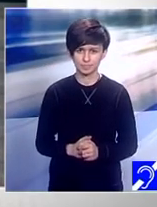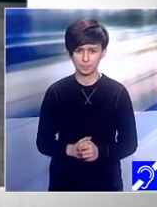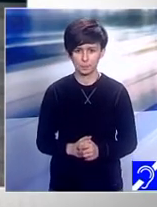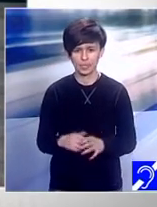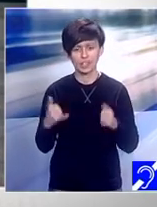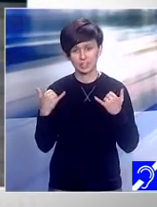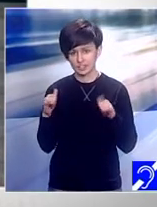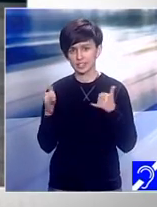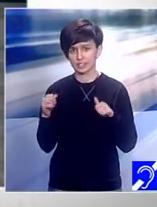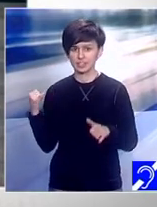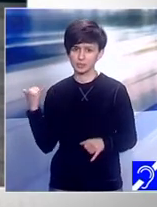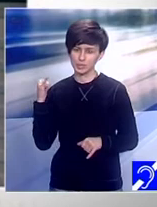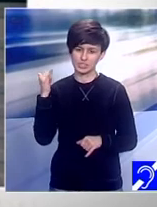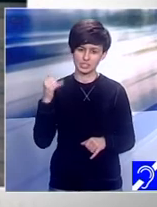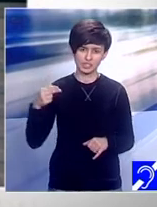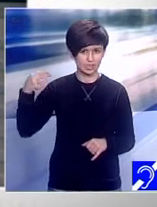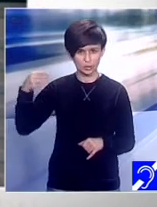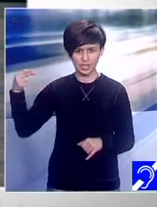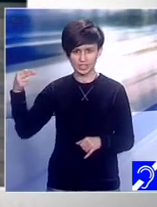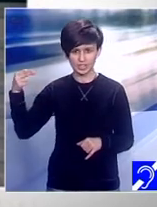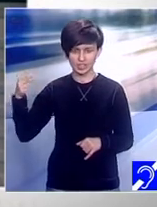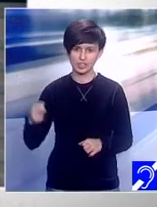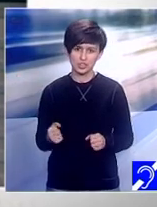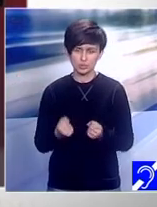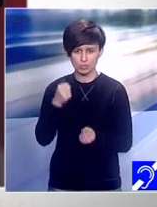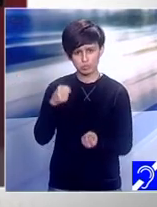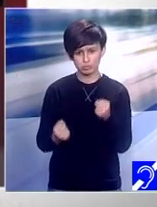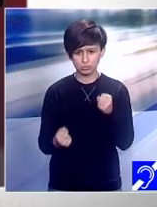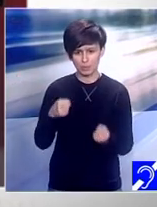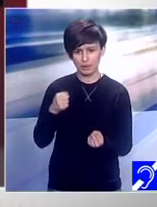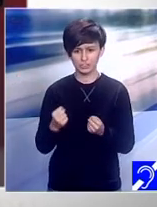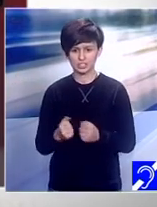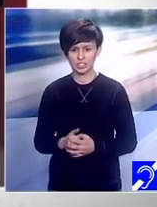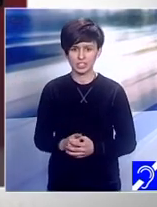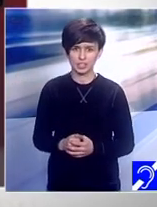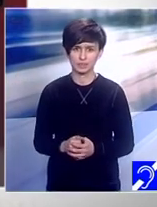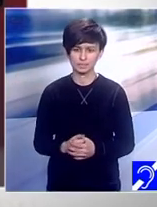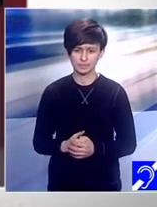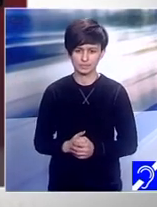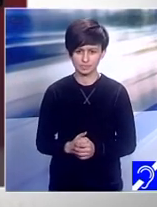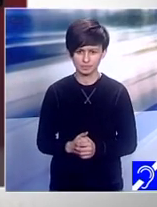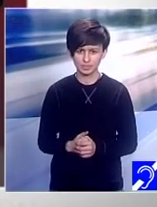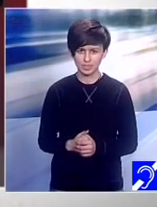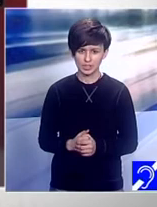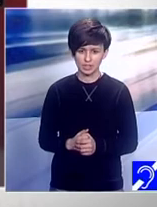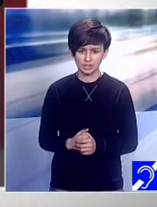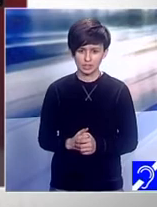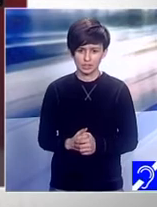Huedin la Cluj cu ocazia. Da, cel mai mult. Cel mai mult cu ocazie, da.